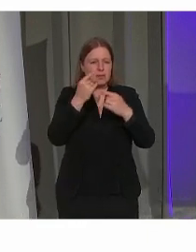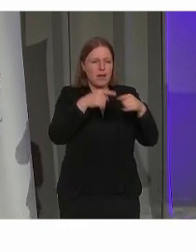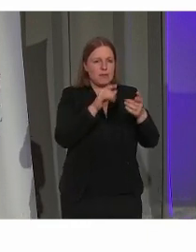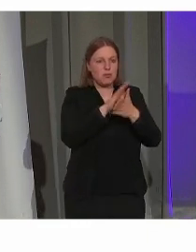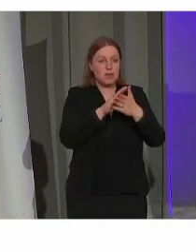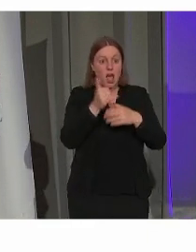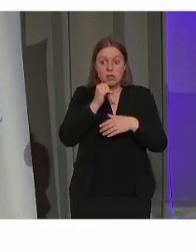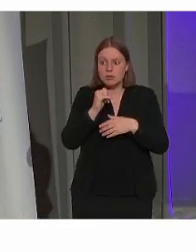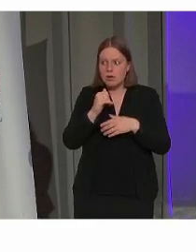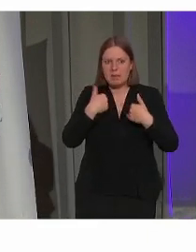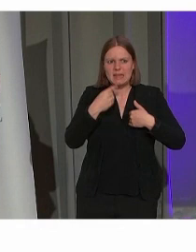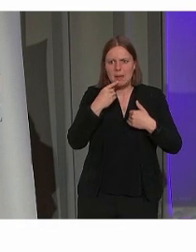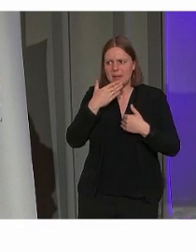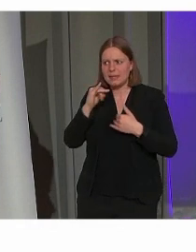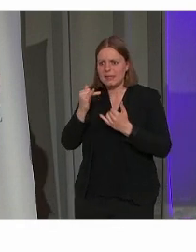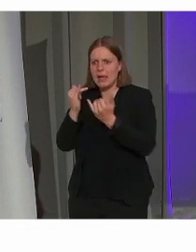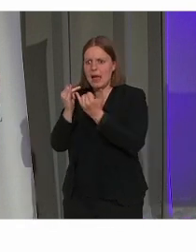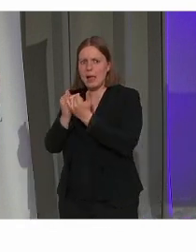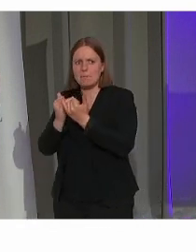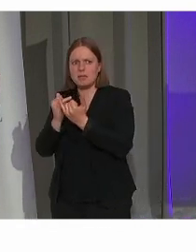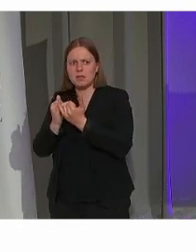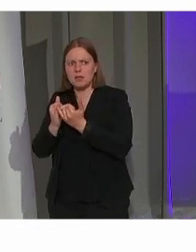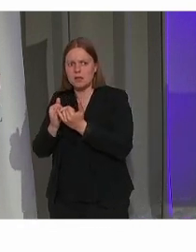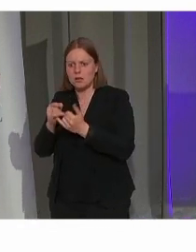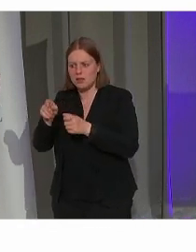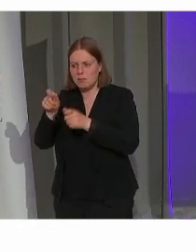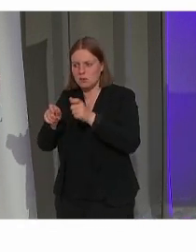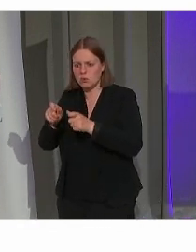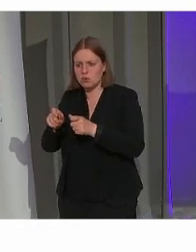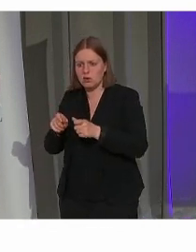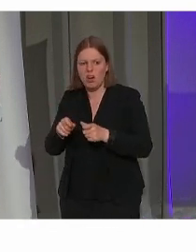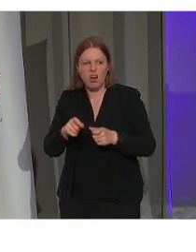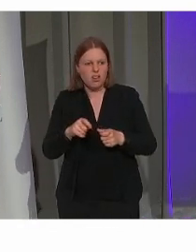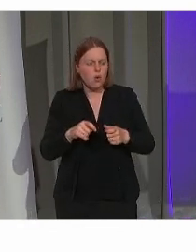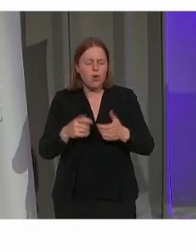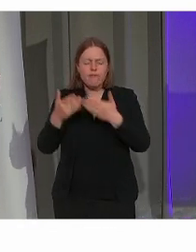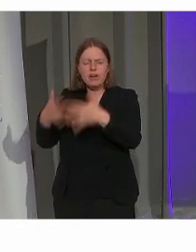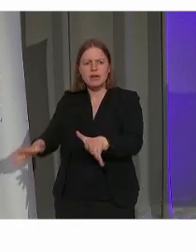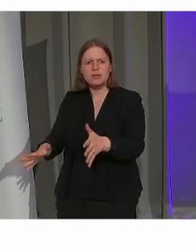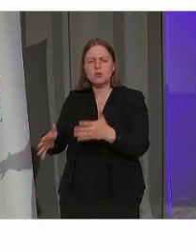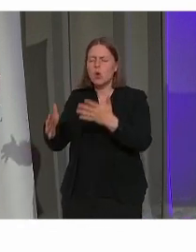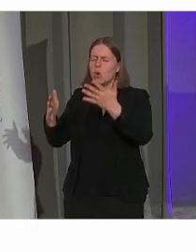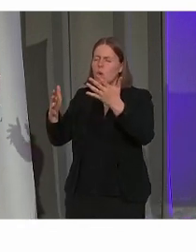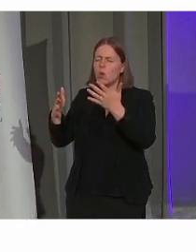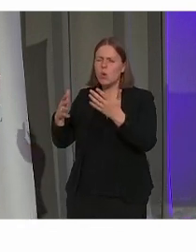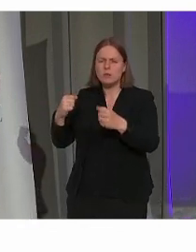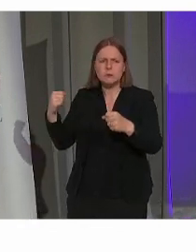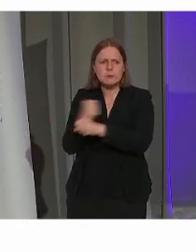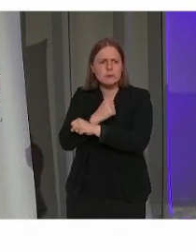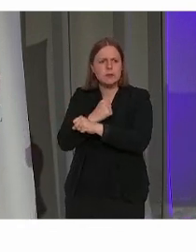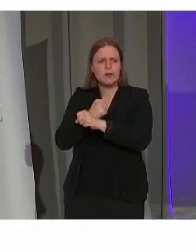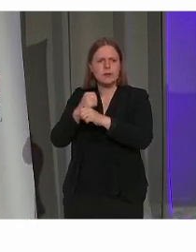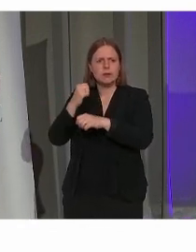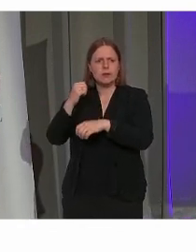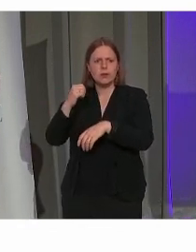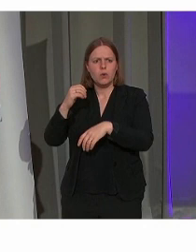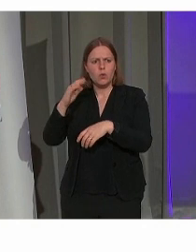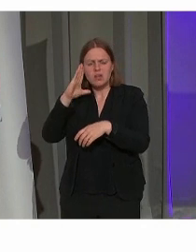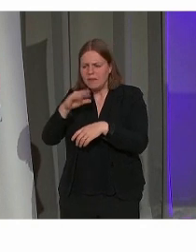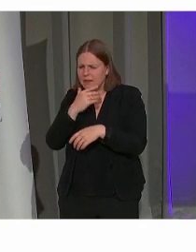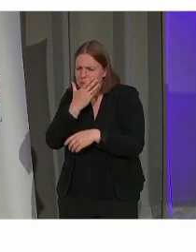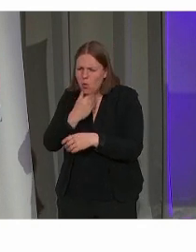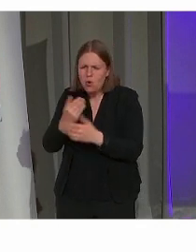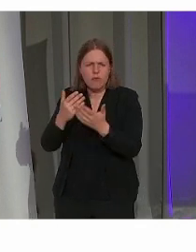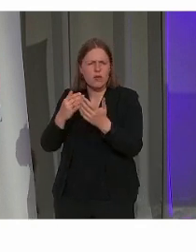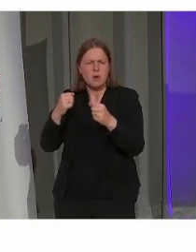dat erfgoed worden dan al eens gemakkelijk heel eenvoudig voorgesteld als een verlies. Of worden ervaren als een verlies voor iemand die erfgoedzorger